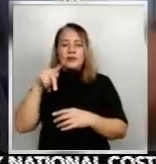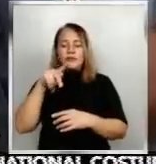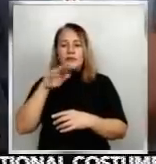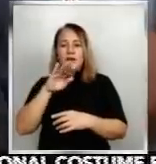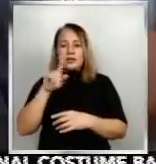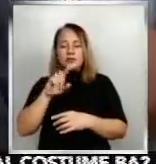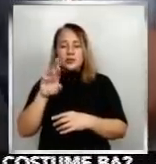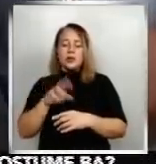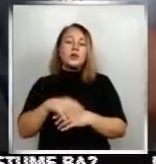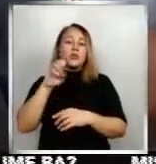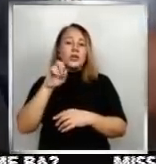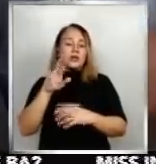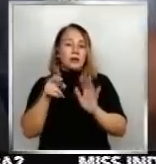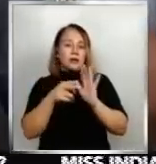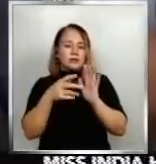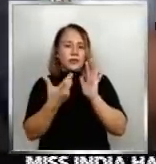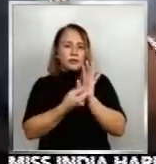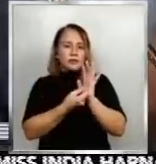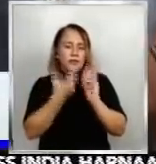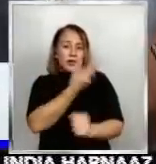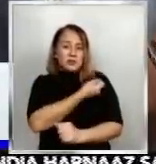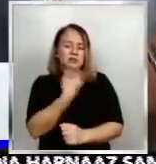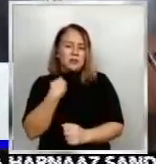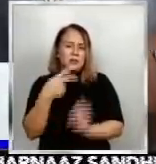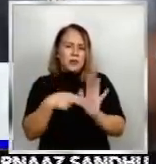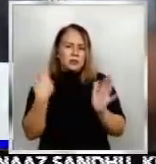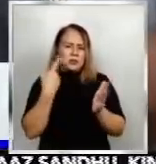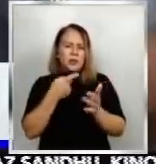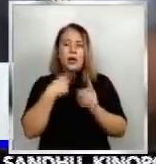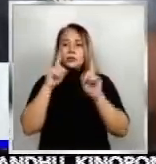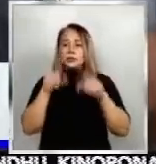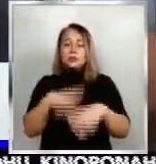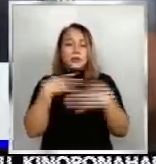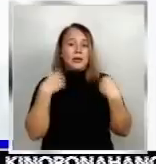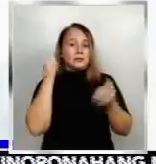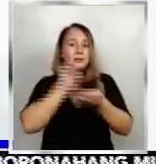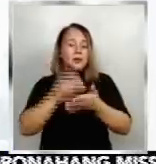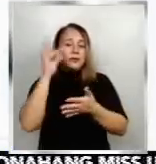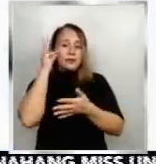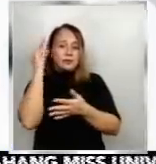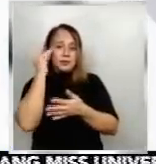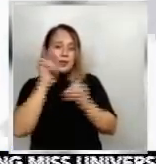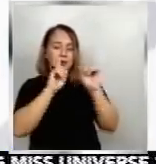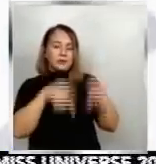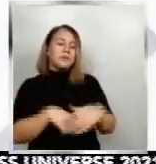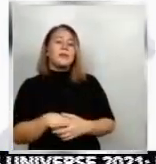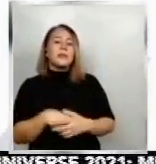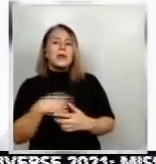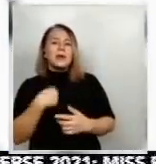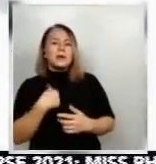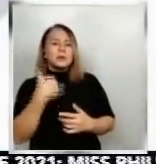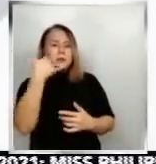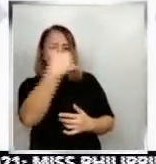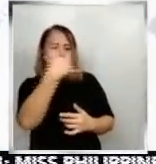Sa panayan ng Super Radio DC BB sumagot sa kanya si Health Secretary Francisco Duque III. Hindi man ako tinatawagan yan eh. Hindi man lang